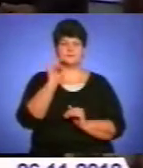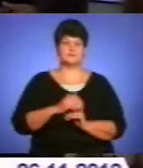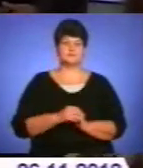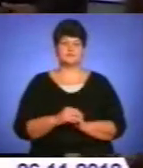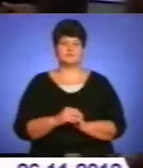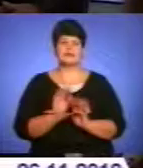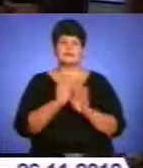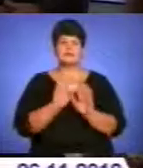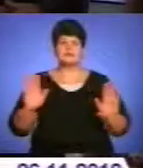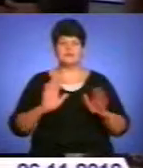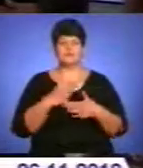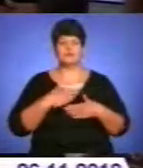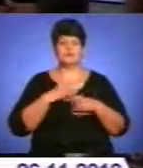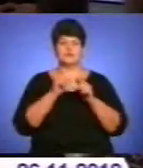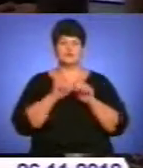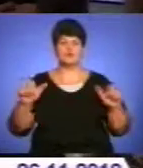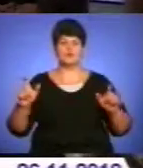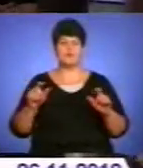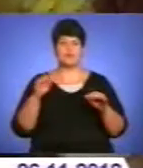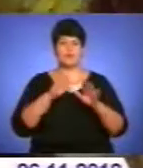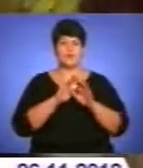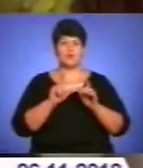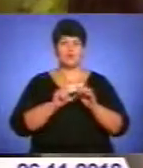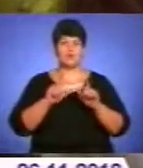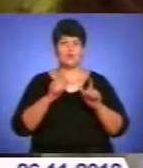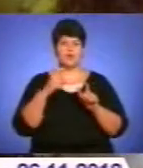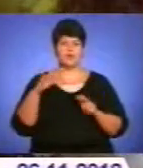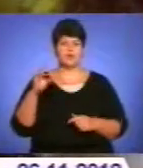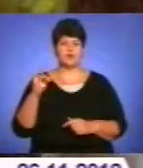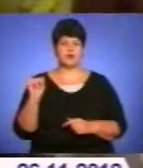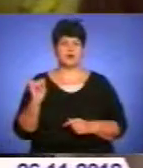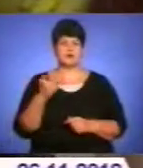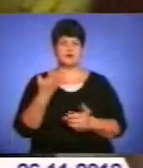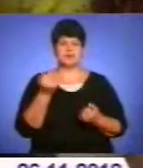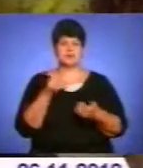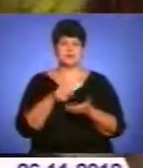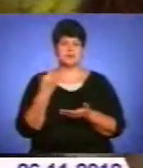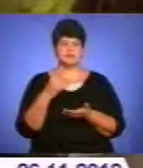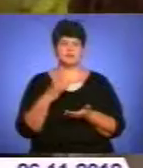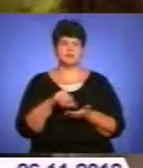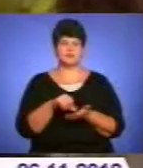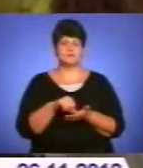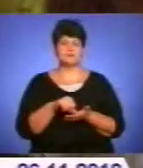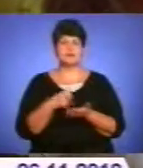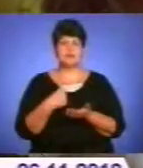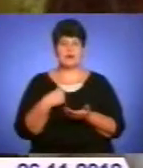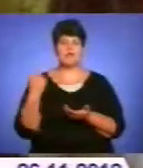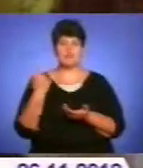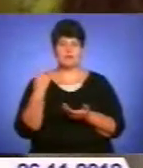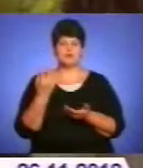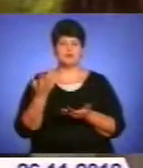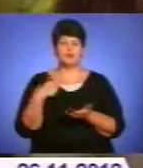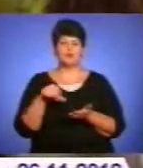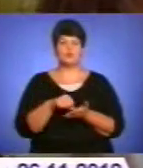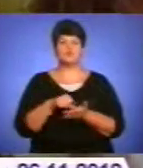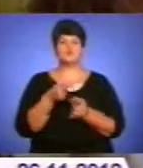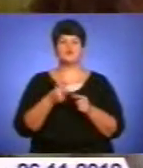Співаю в нашому шкільному ході. Чи ти вперше береш участь в такому фестивалі? Я вперше беру участь в такому